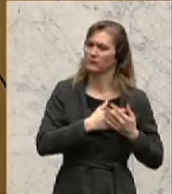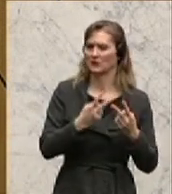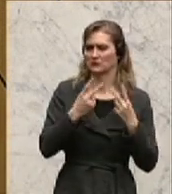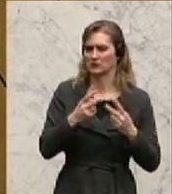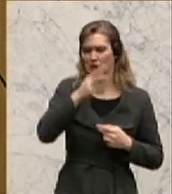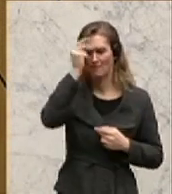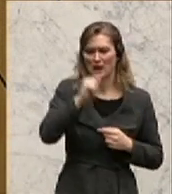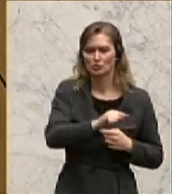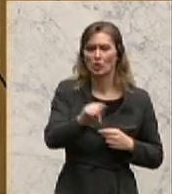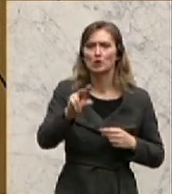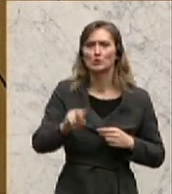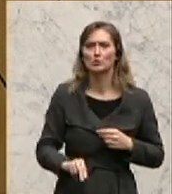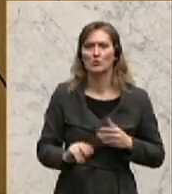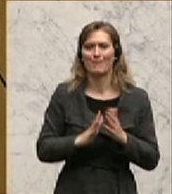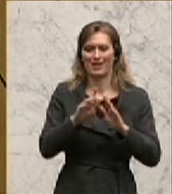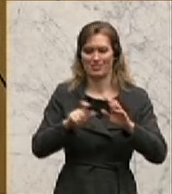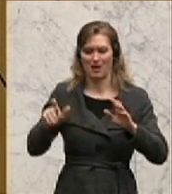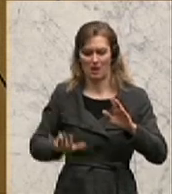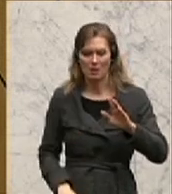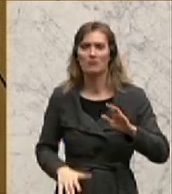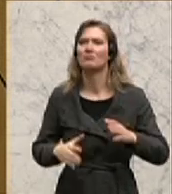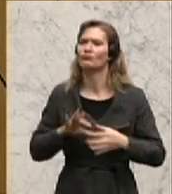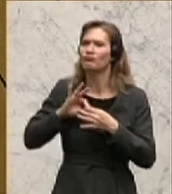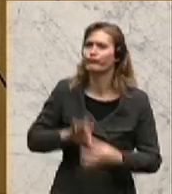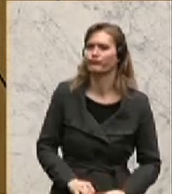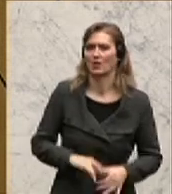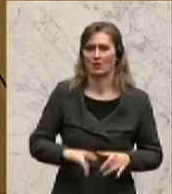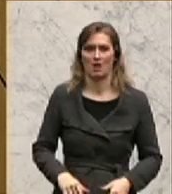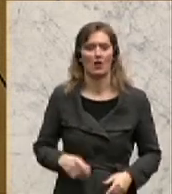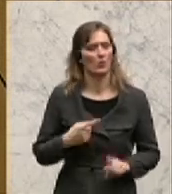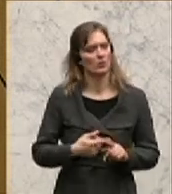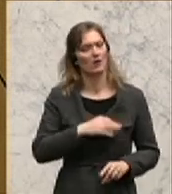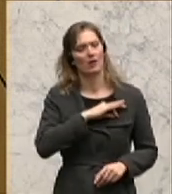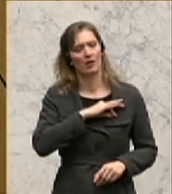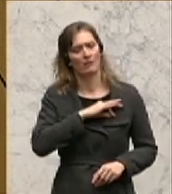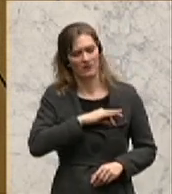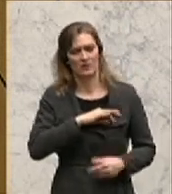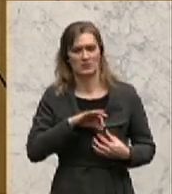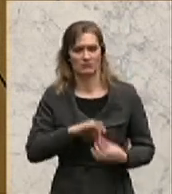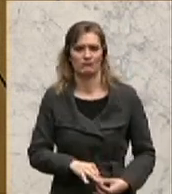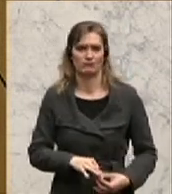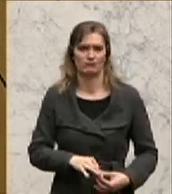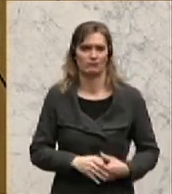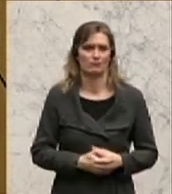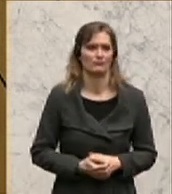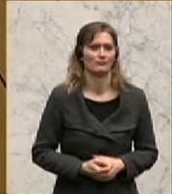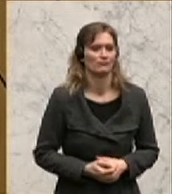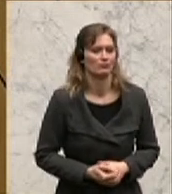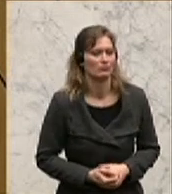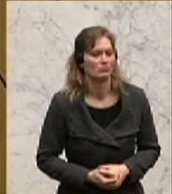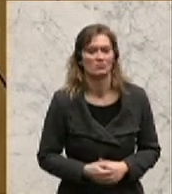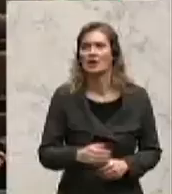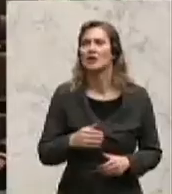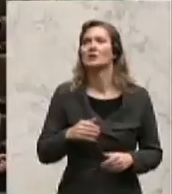mit den Menschen südlich des Brenners eng verbunden und natürlich auch verpflichtet. Darum kann es nicht oft genug